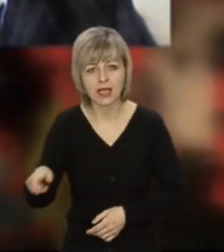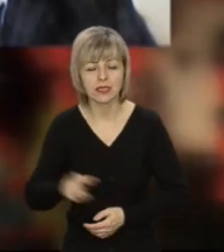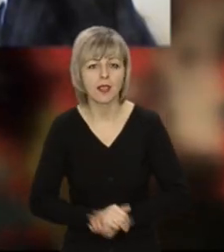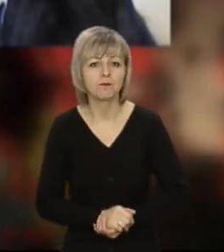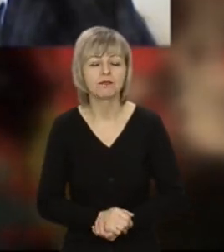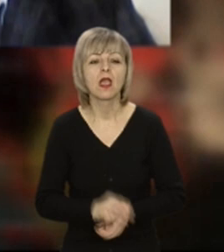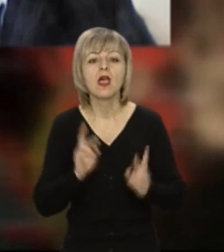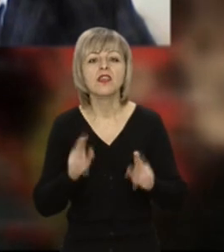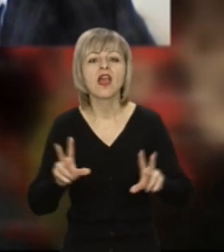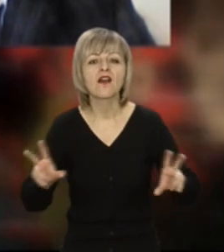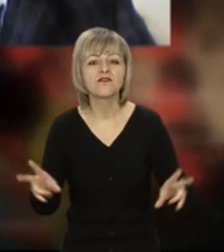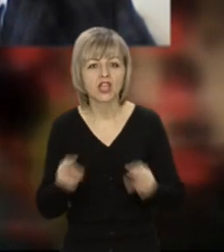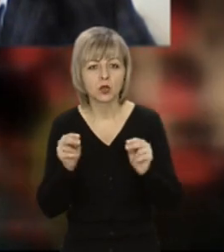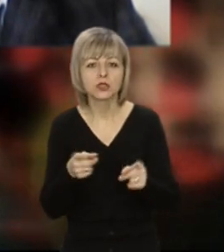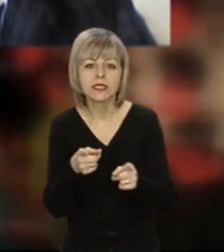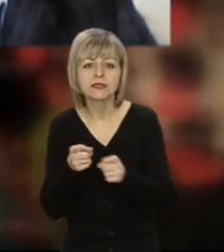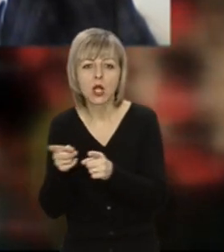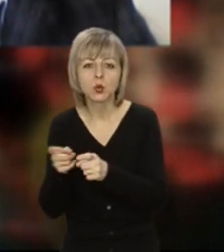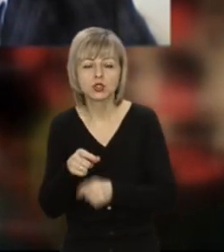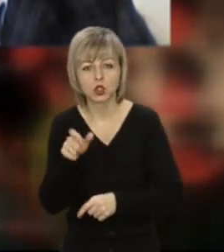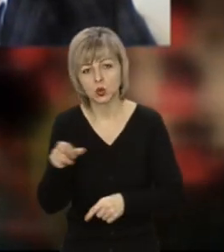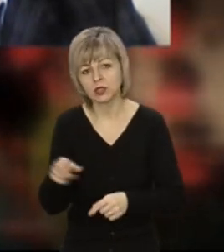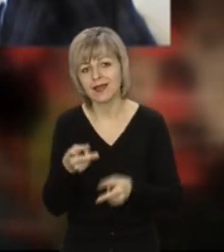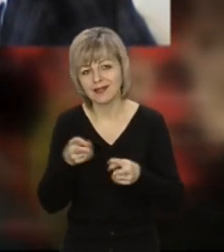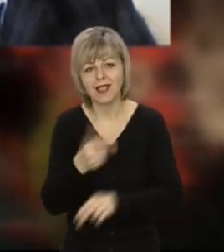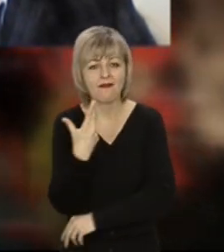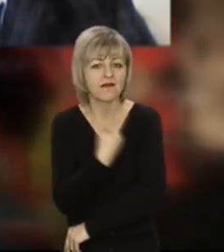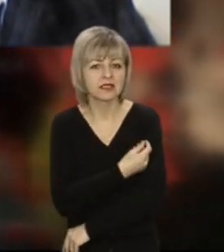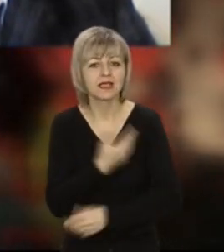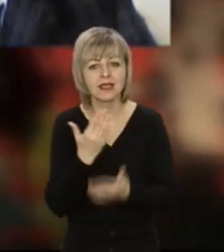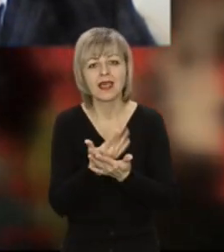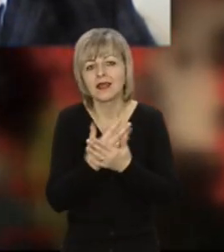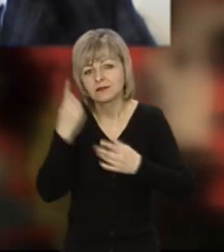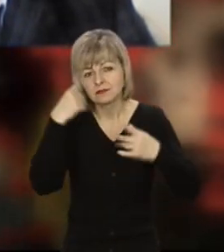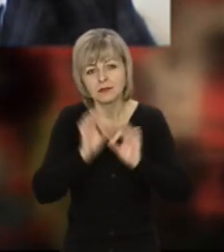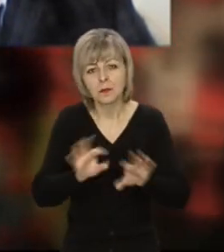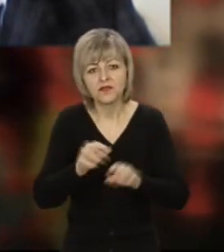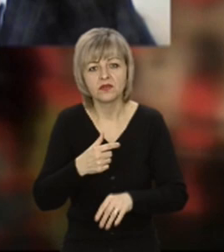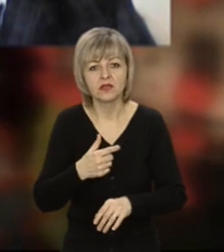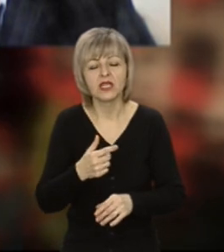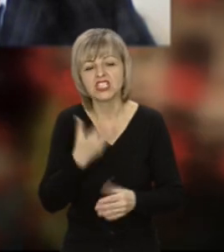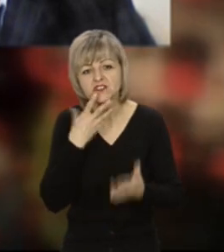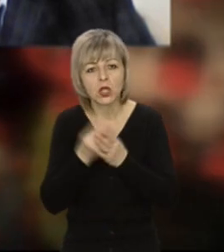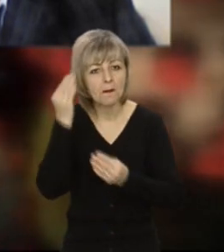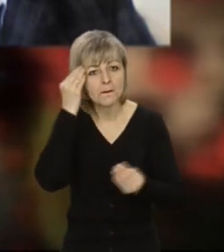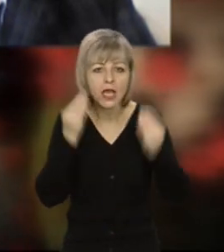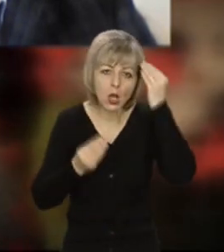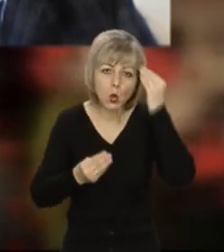Як вдалося залучити людей взагалі до вакцинації? Тому що є різні мифи, є свої переконання.